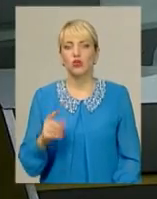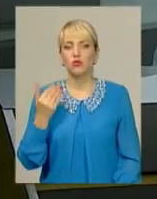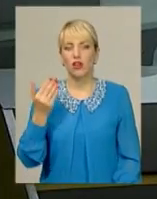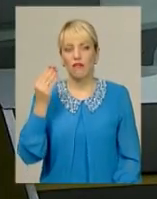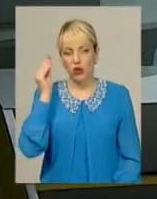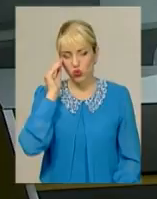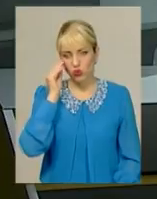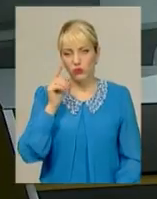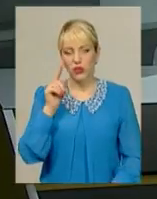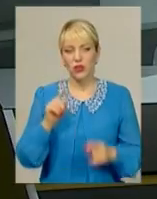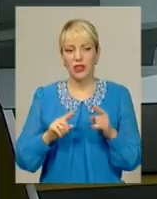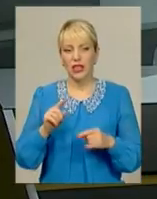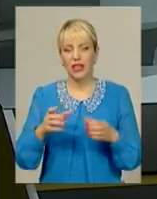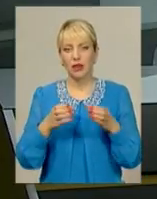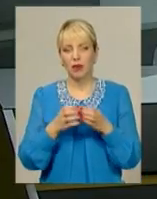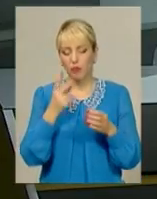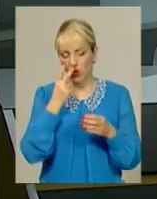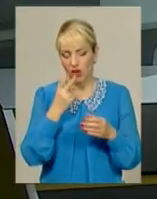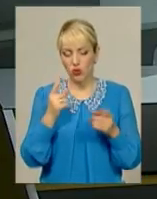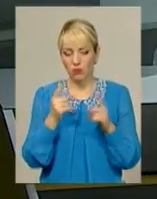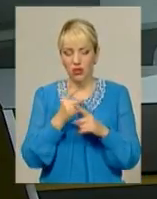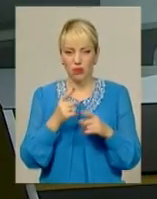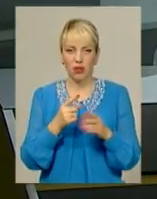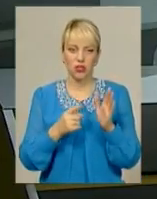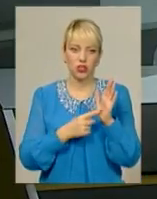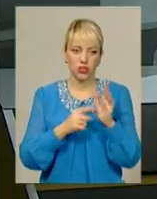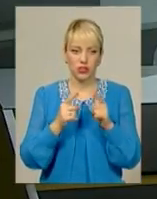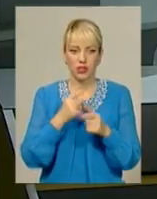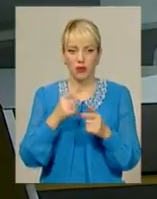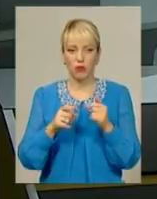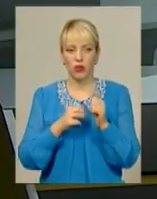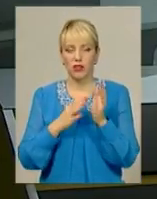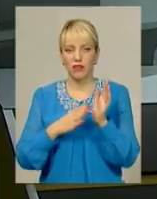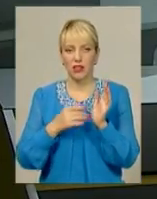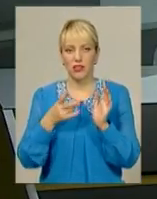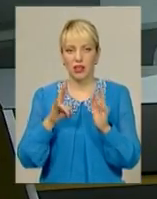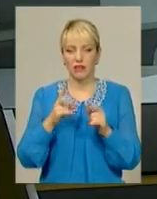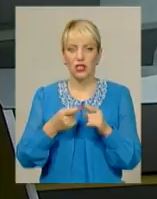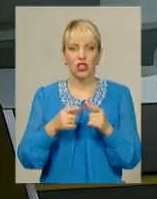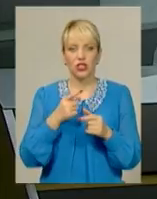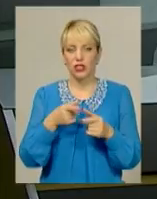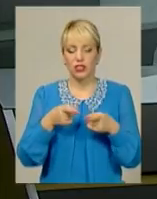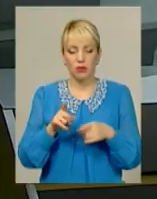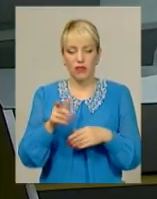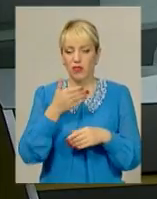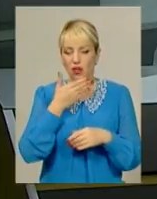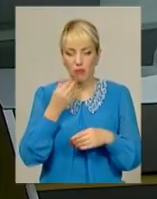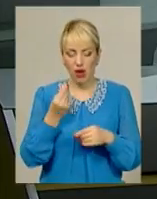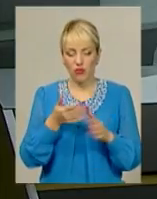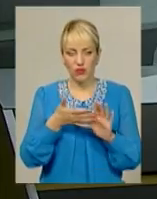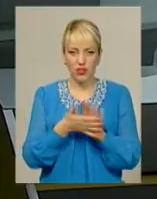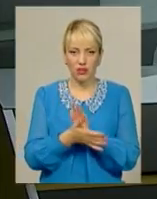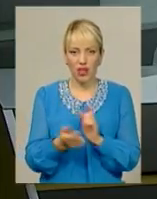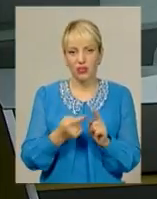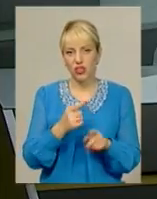деякі партії показують мінімальні суми на рахунку, до прикладу, 6 або 19 гривень? Чи насправді вони майже не мають витрат і надходжень, і чи